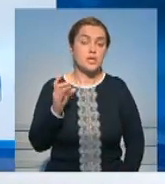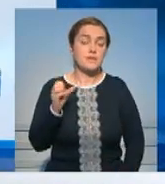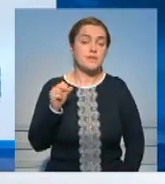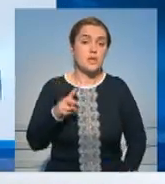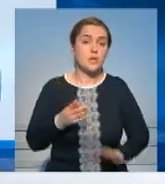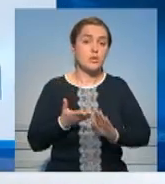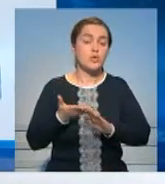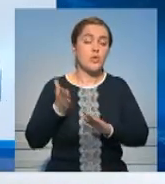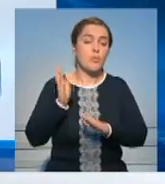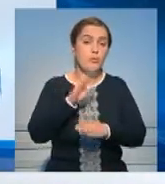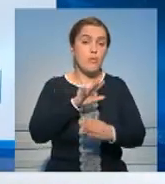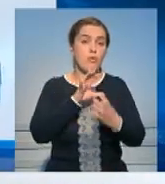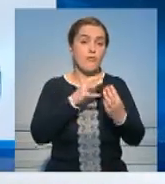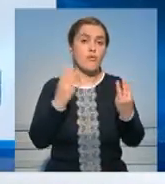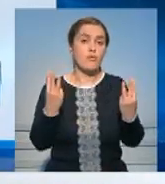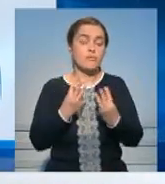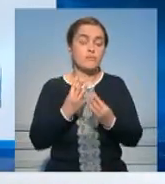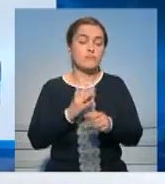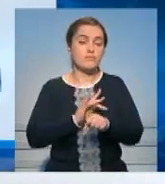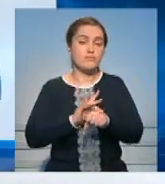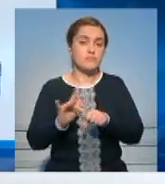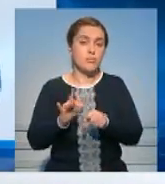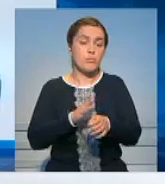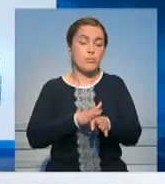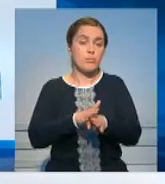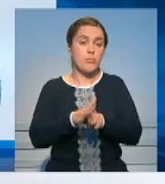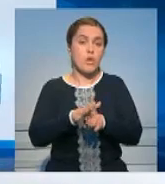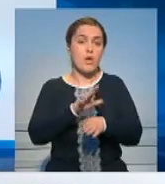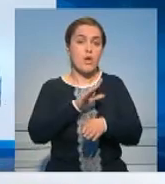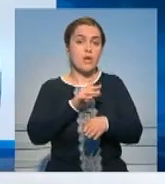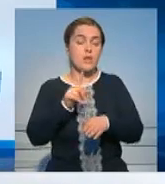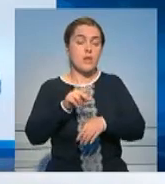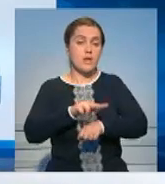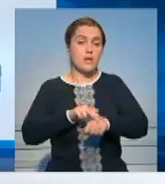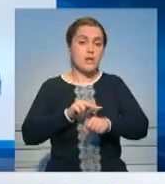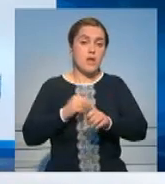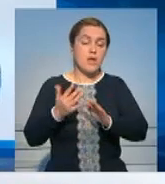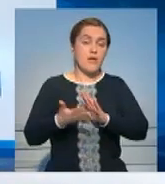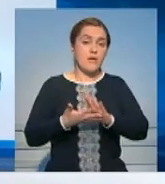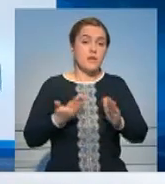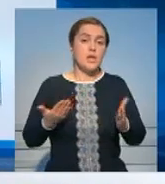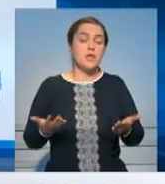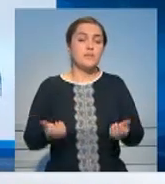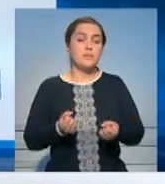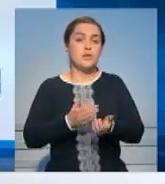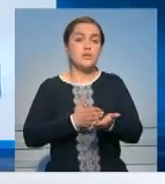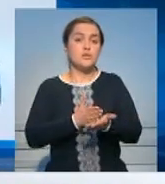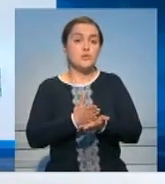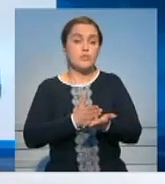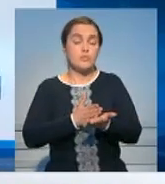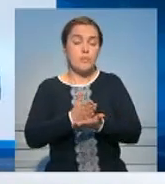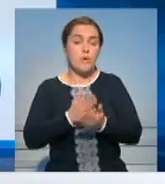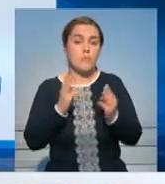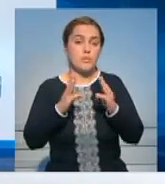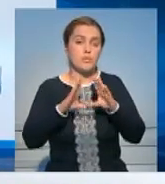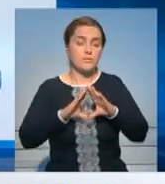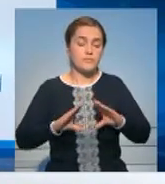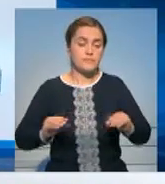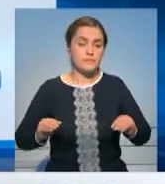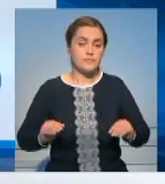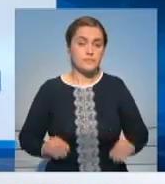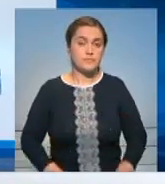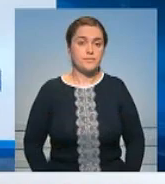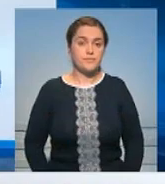домой. Автобус горел полностью. Сотрудниками БДП были вызваны спасательные службы, в течение чего пожар был локализован.